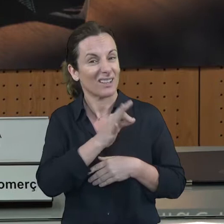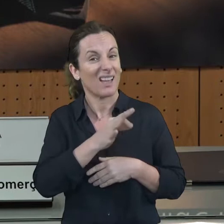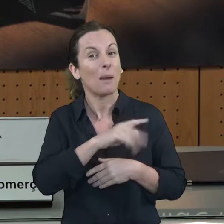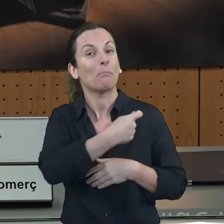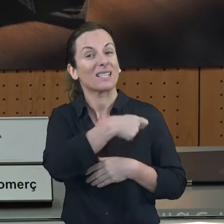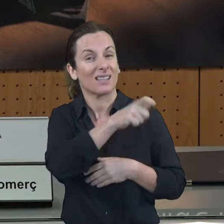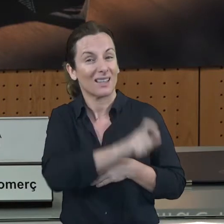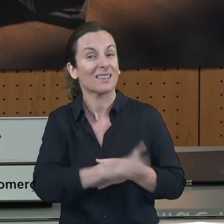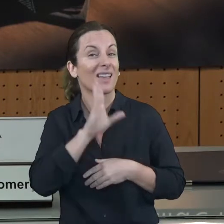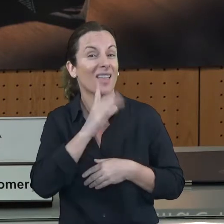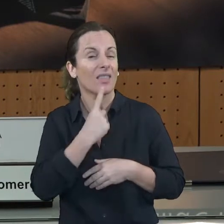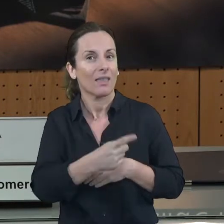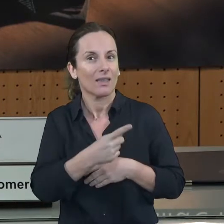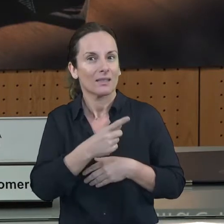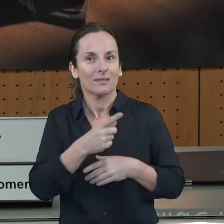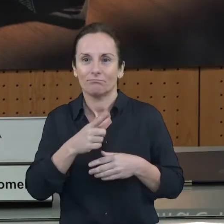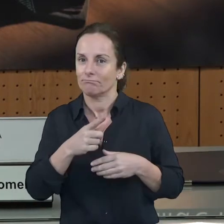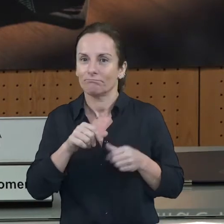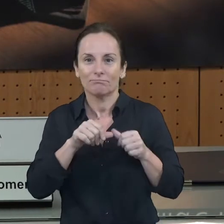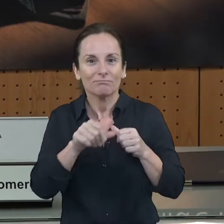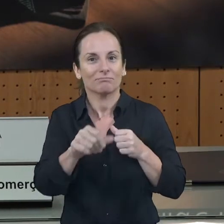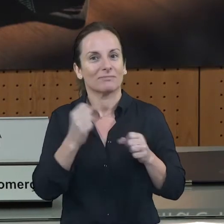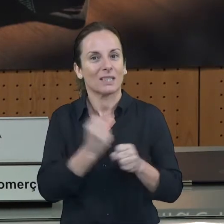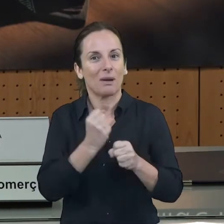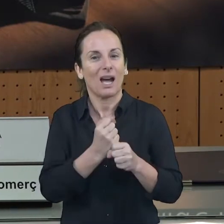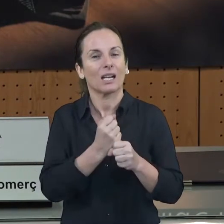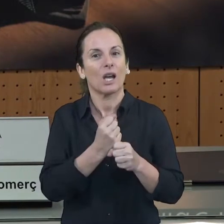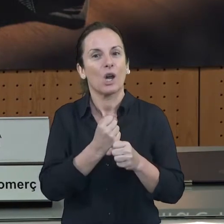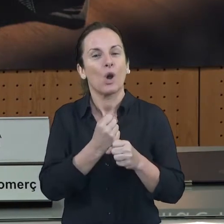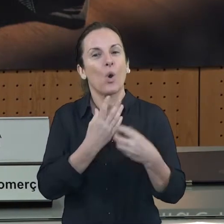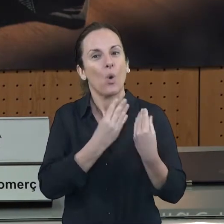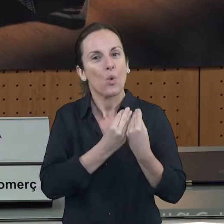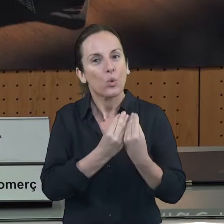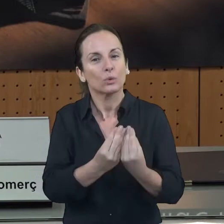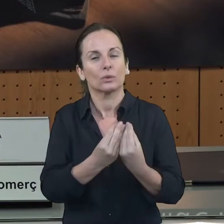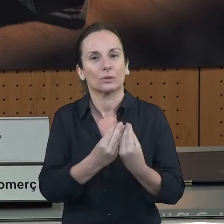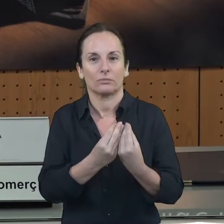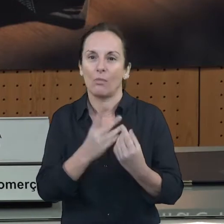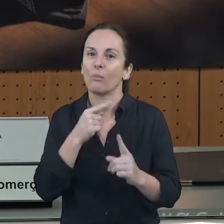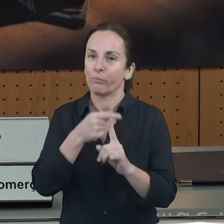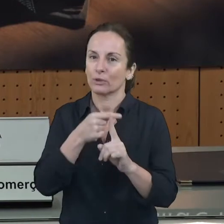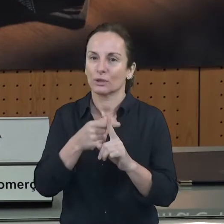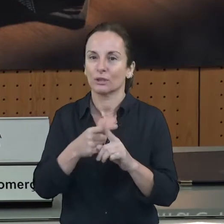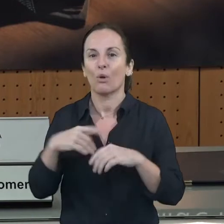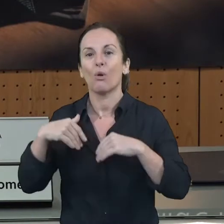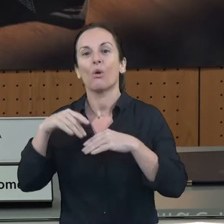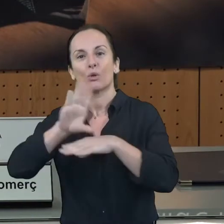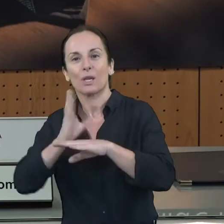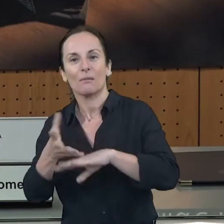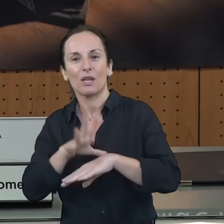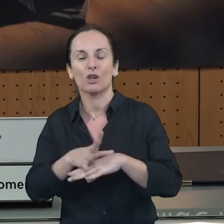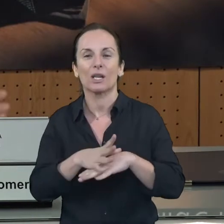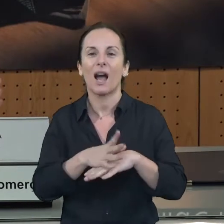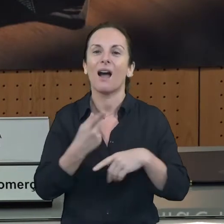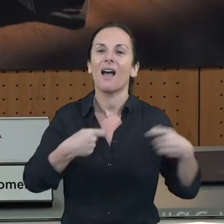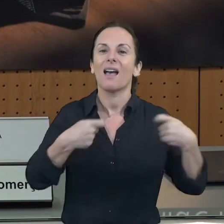camí de treballar junts Consell de Mallorca i Cambra de Comerç de Mallorca. I per tant, avui és una primera acció però que és